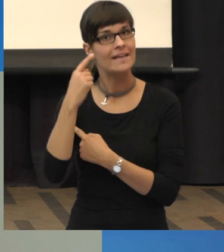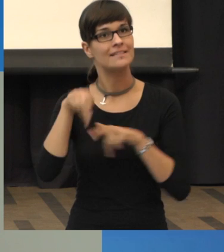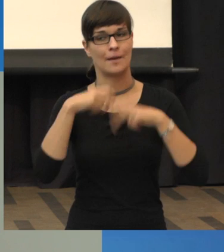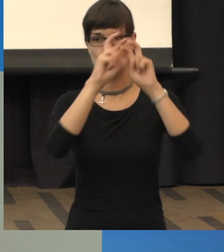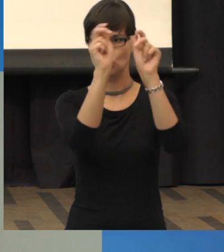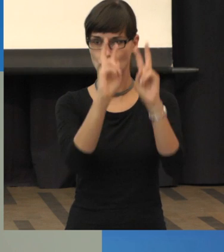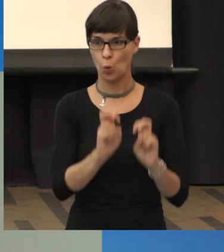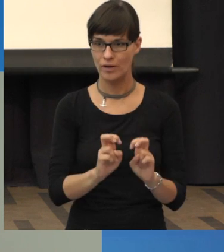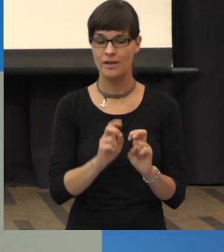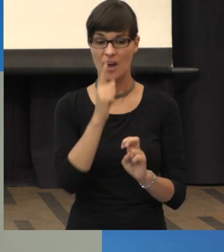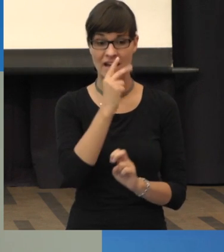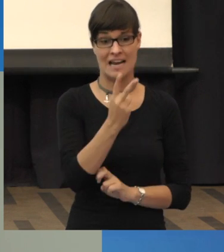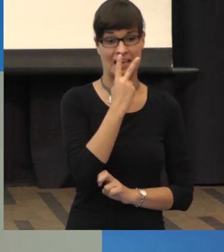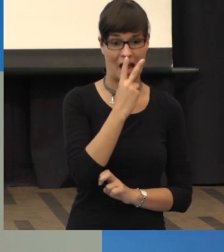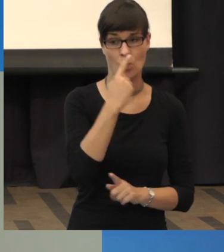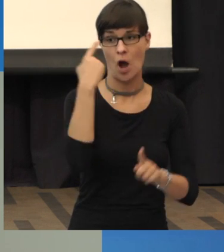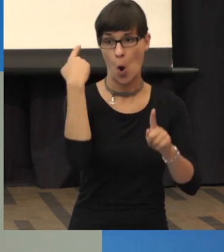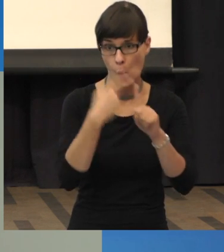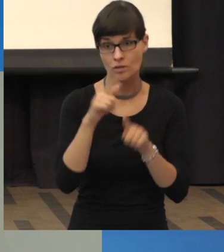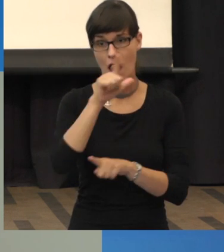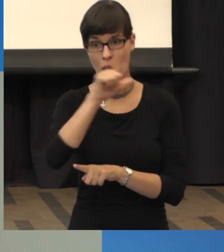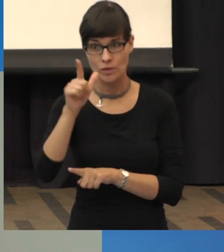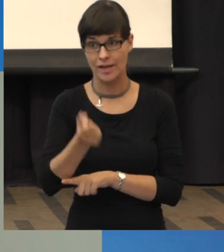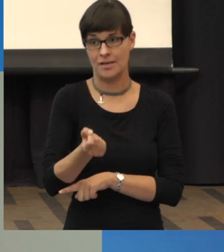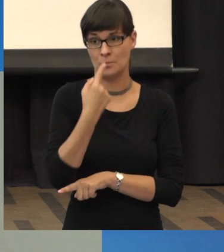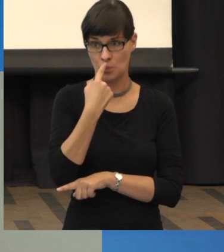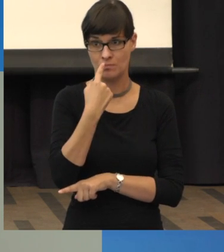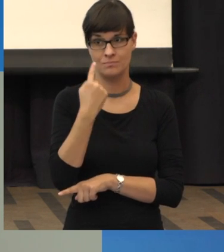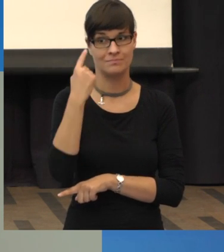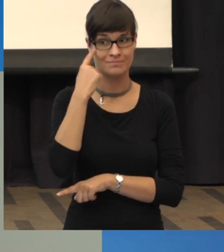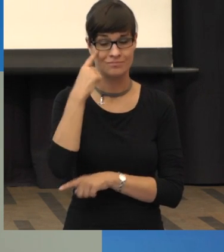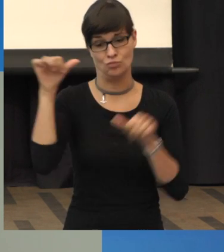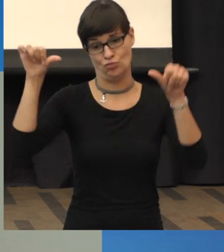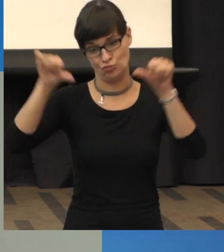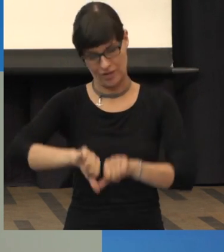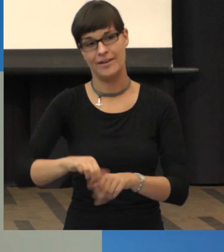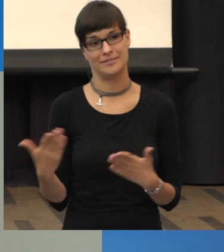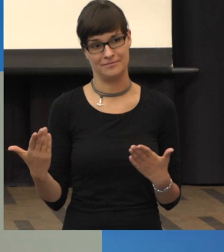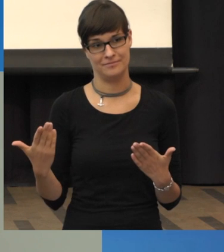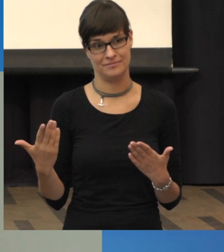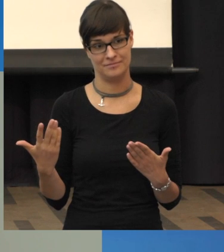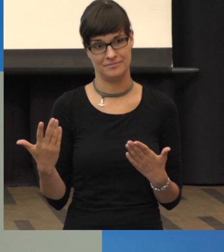Und Rauchen haben wir sowieso gehört. Rauchen und Makuladegeneration gehören nicht zusammen. Also,